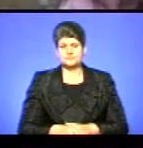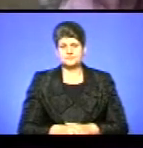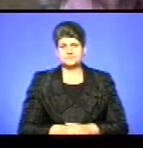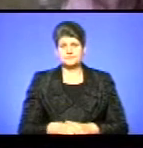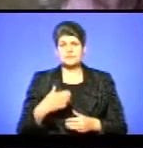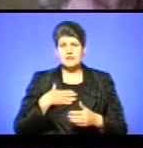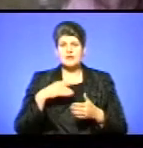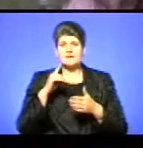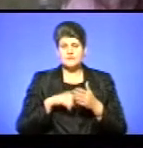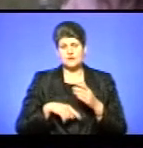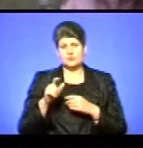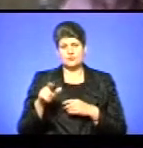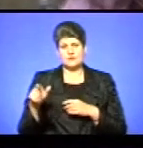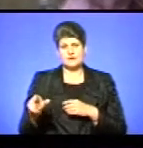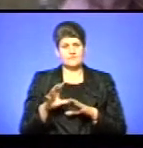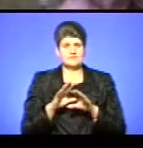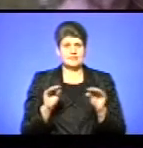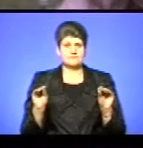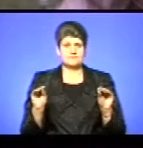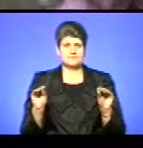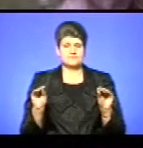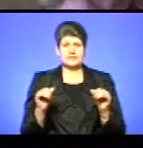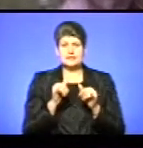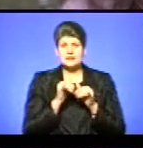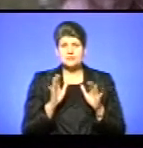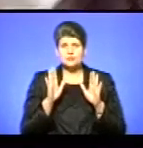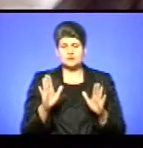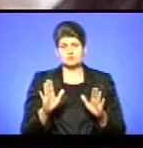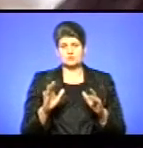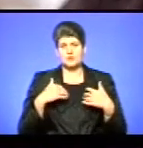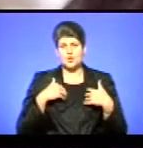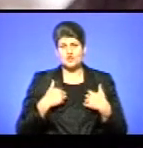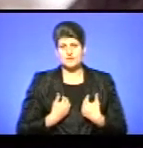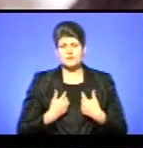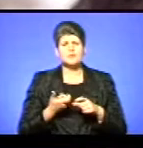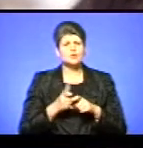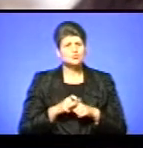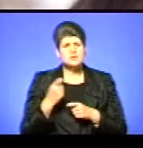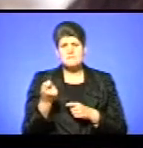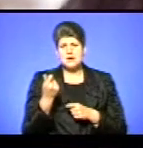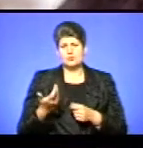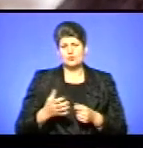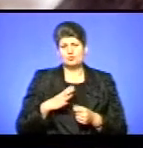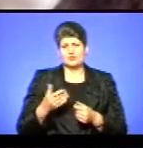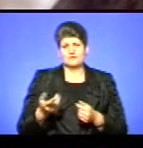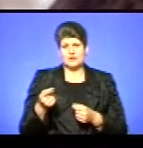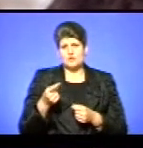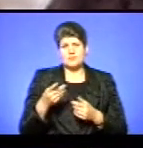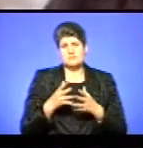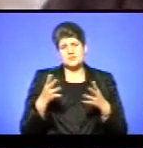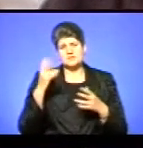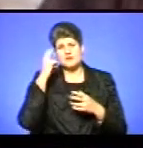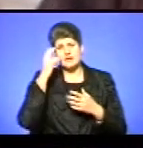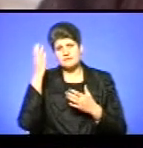Я вірю в ідеї. От і все. Не може бути розчарування. Ми дуже мало були в Тернополі, ми переважно були в